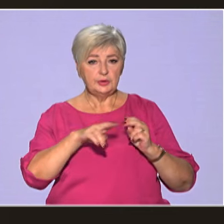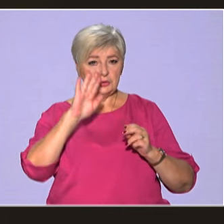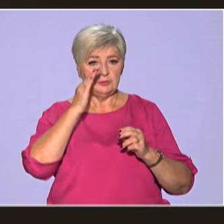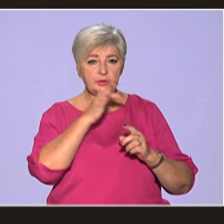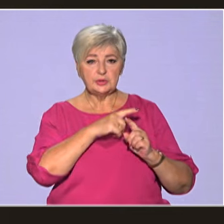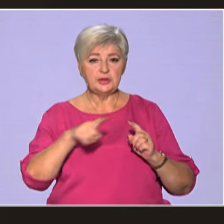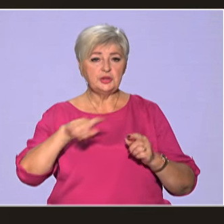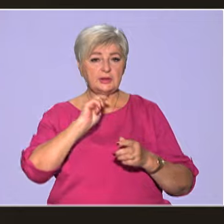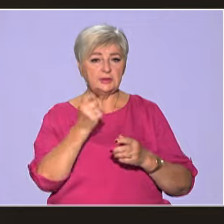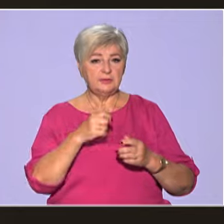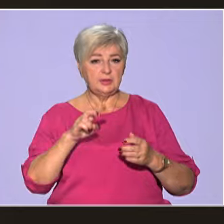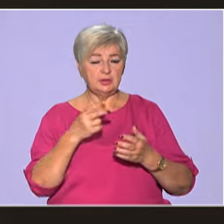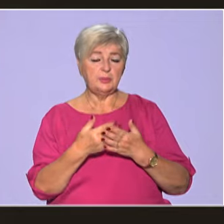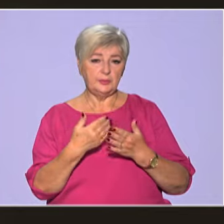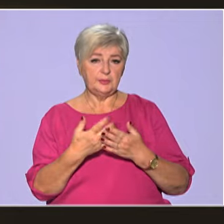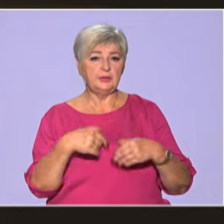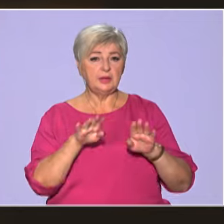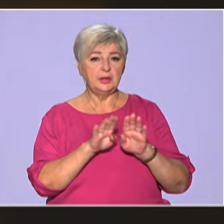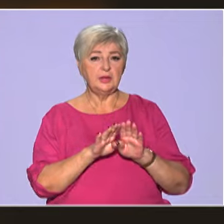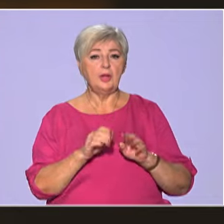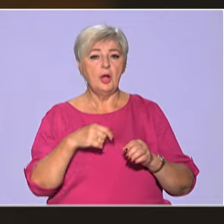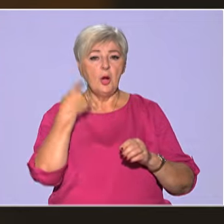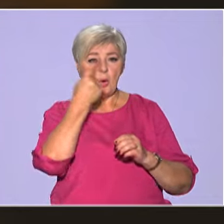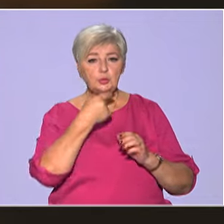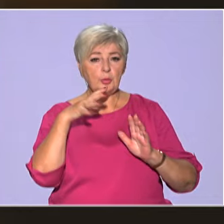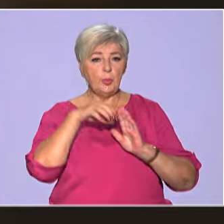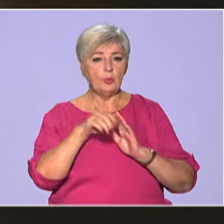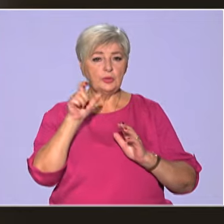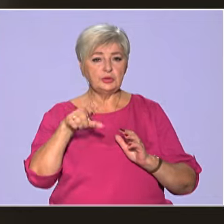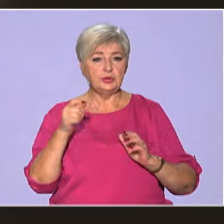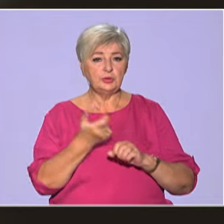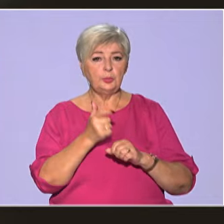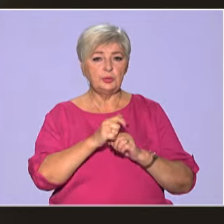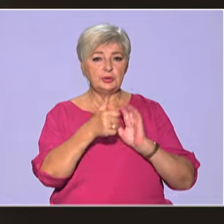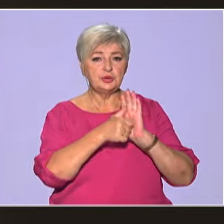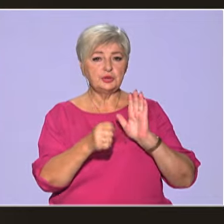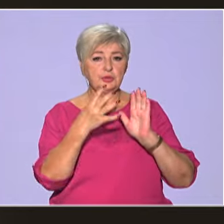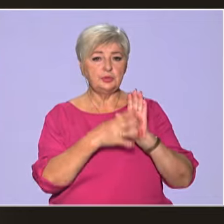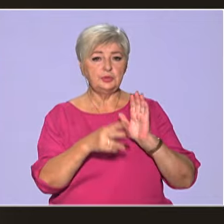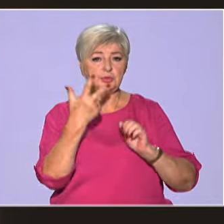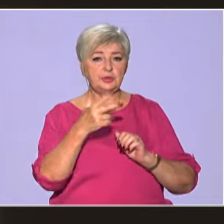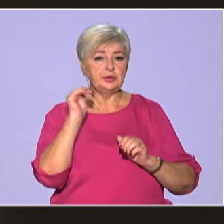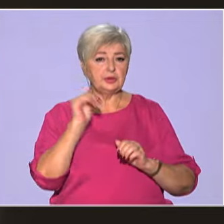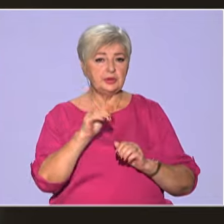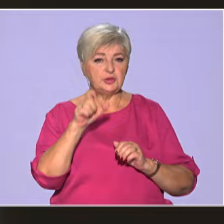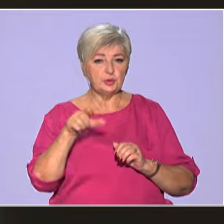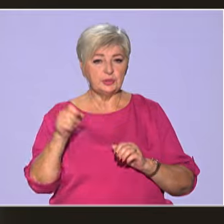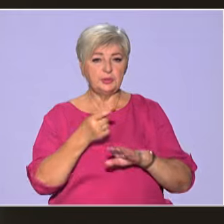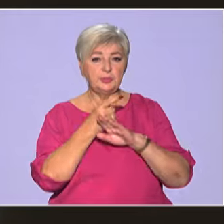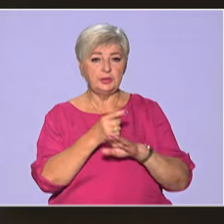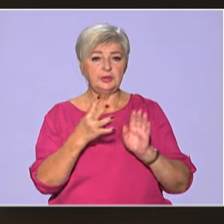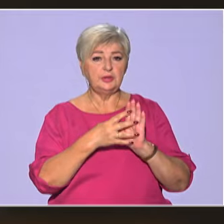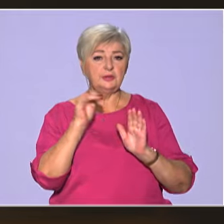повномасштабного вторгнення орієнтовно складають особового складу понад 693 тисячі осіб, танків